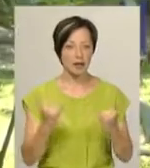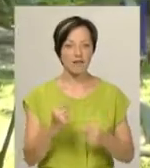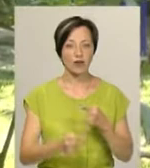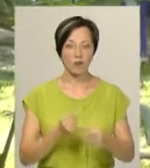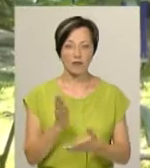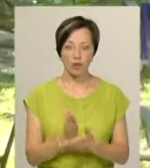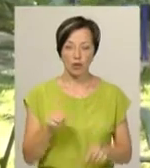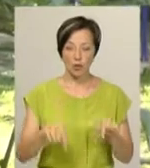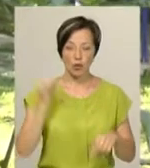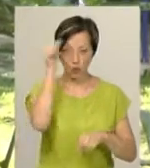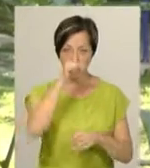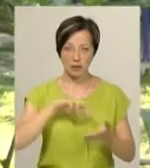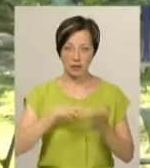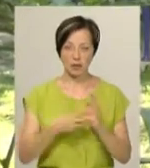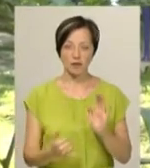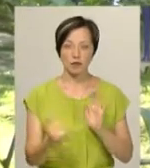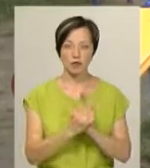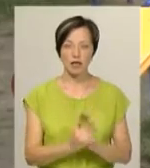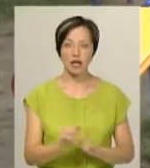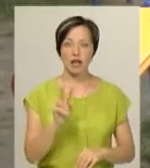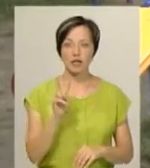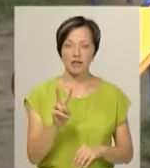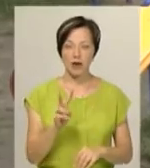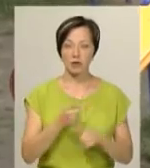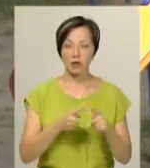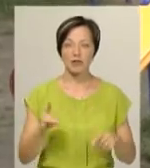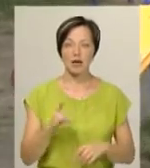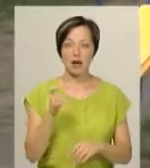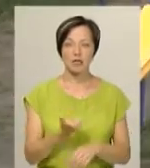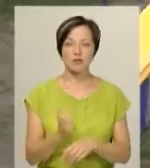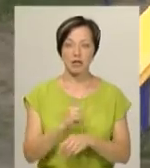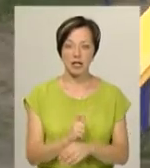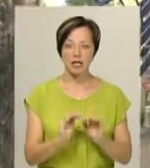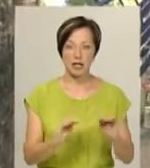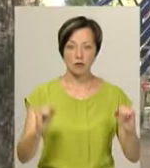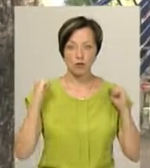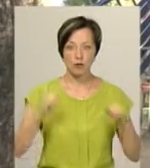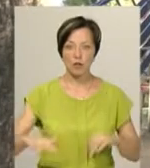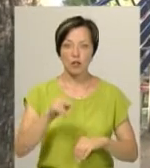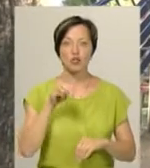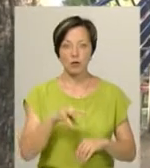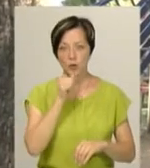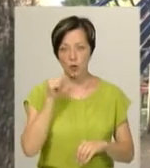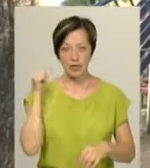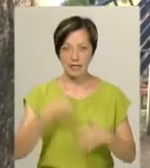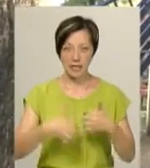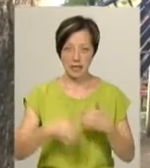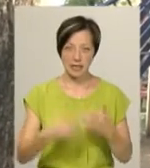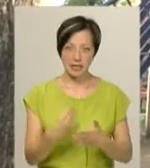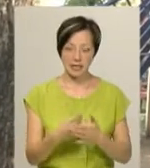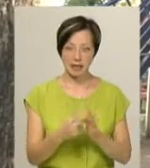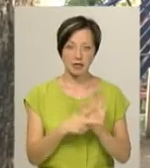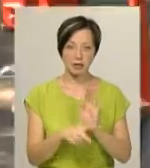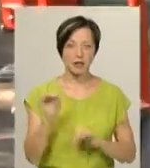є. Цьогоріч запланували встановити у два з половиною рази більше дитячих і спортивних майданчиків, ніж торік. Середня ціна кожного –